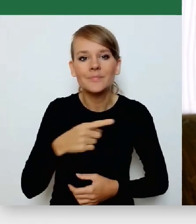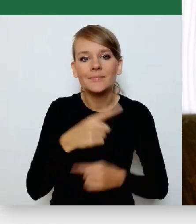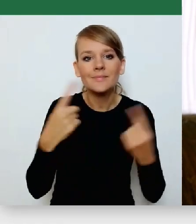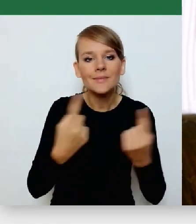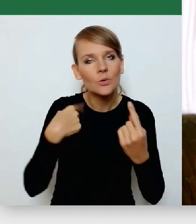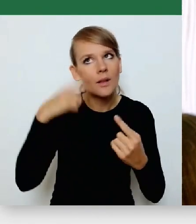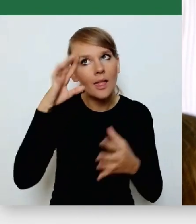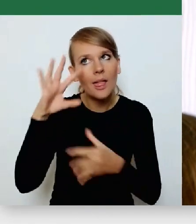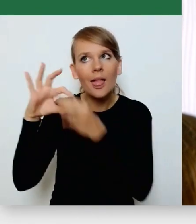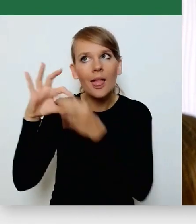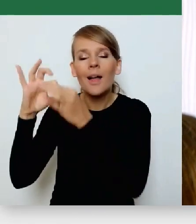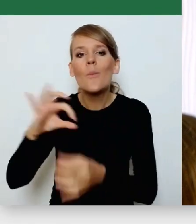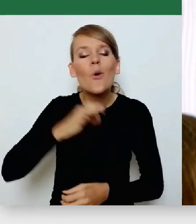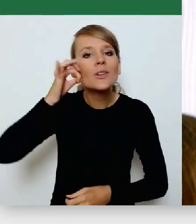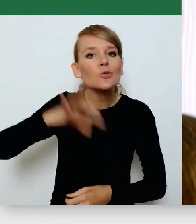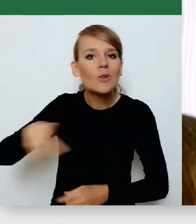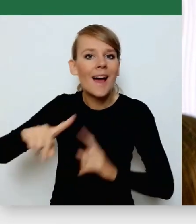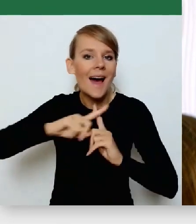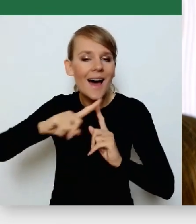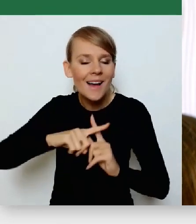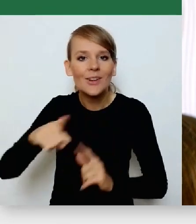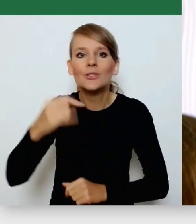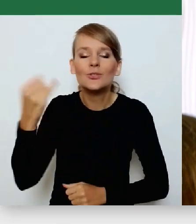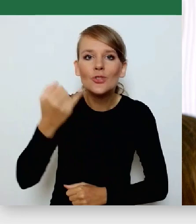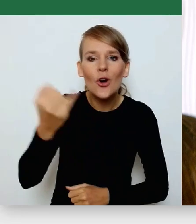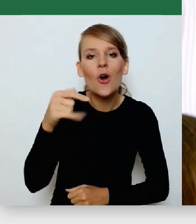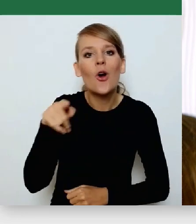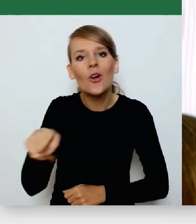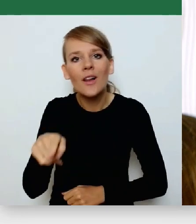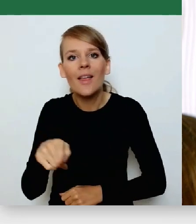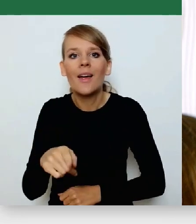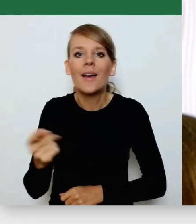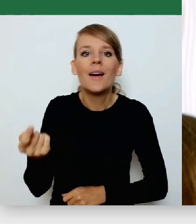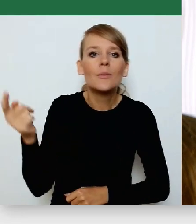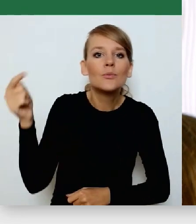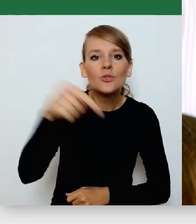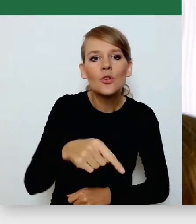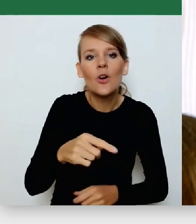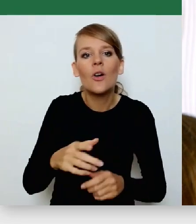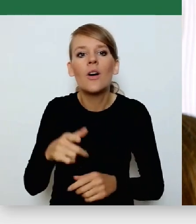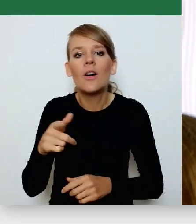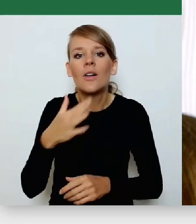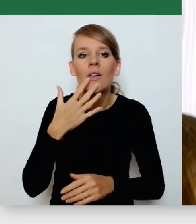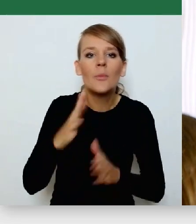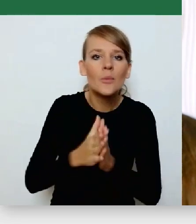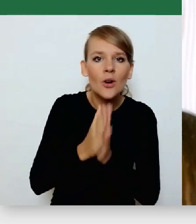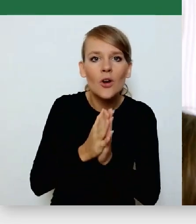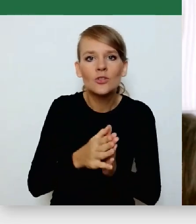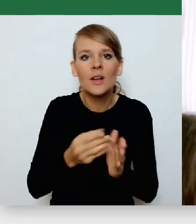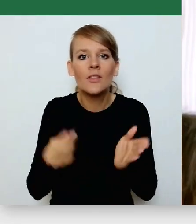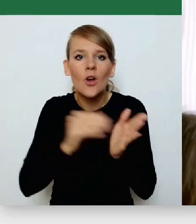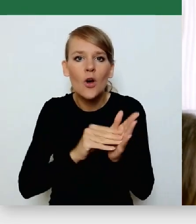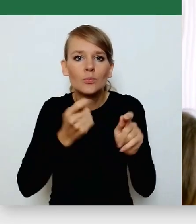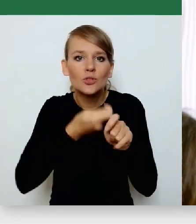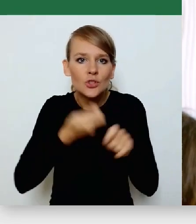harcerstwie, która co chwila przychodzi z rajdu albo ze zbiórki i mówi przyszyj mi, bo mam kolejną sprawność, przyszyj mi, bo mam kolejne odznaczenie.